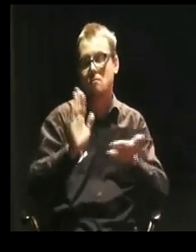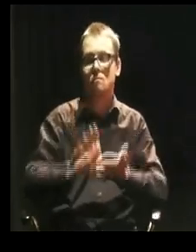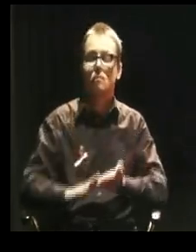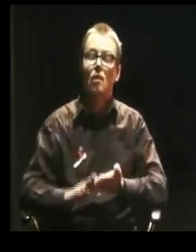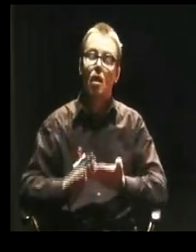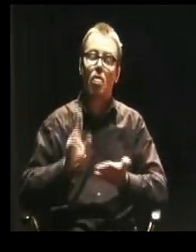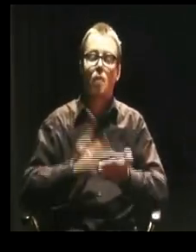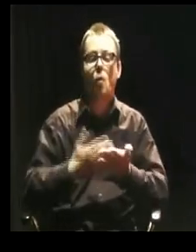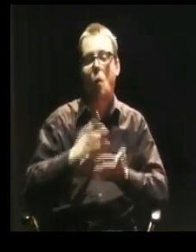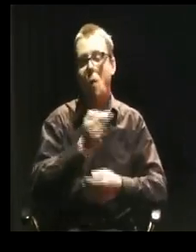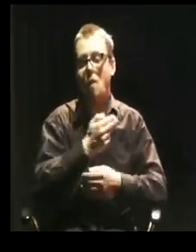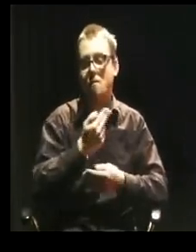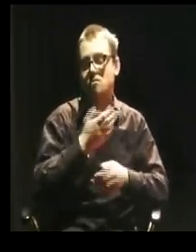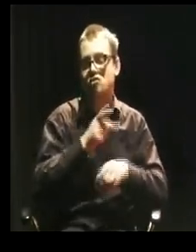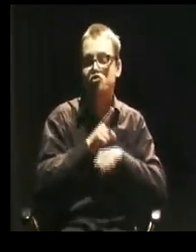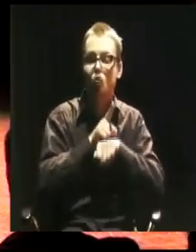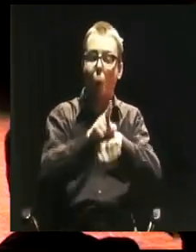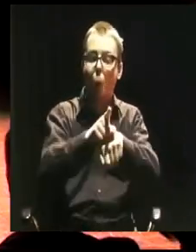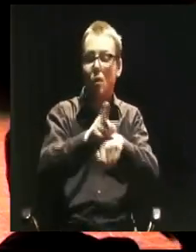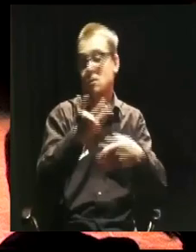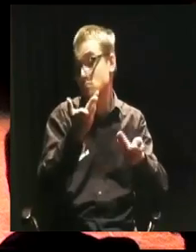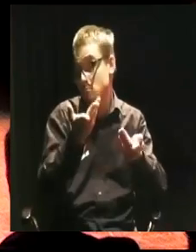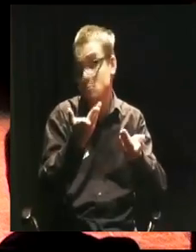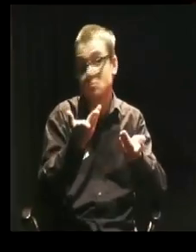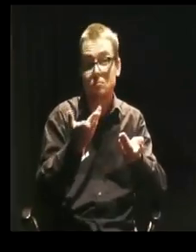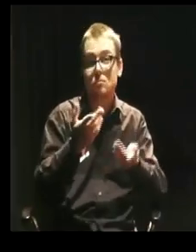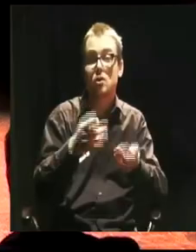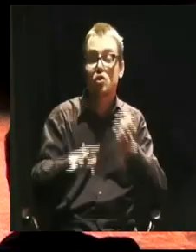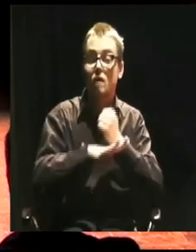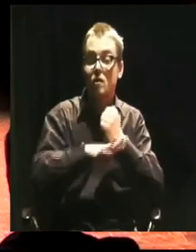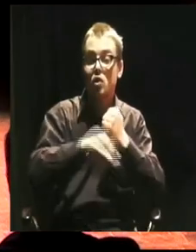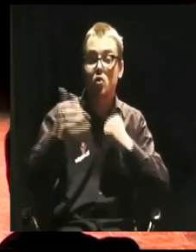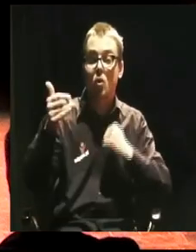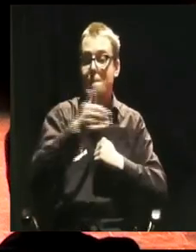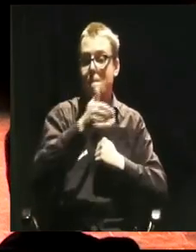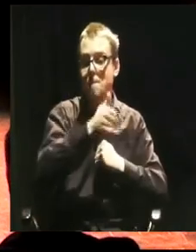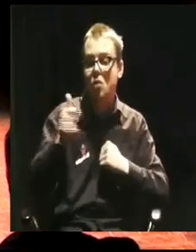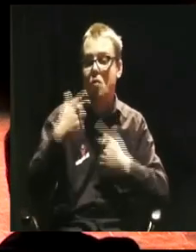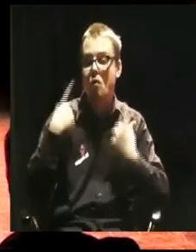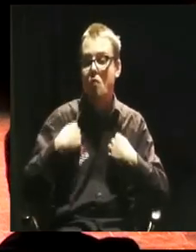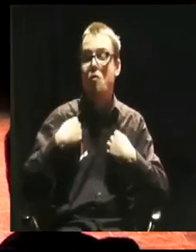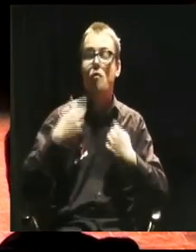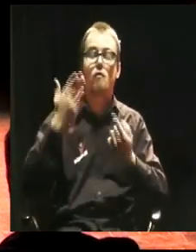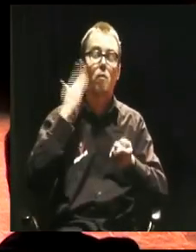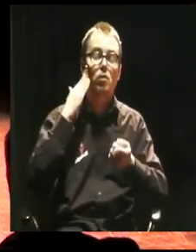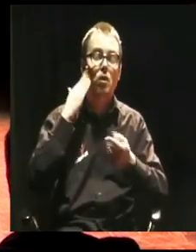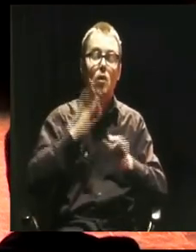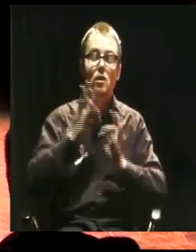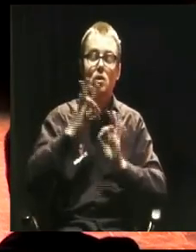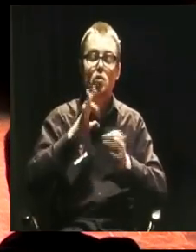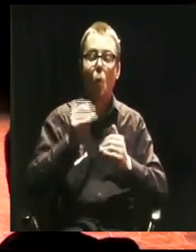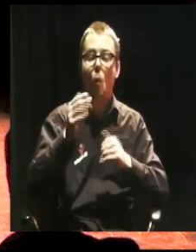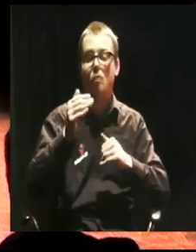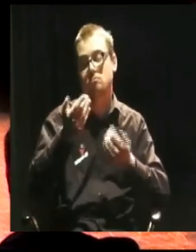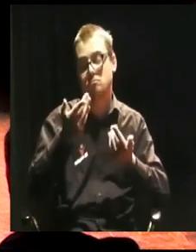z czołgami. To niby nic, ale jednak to jest wiedza wtłoczona 90 milionom osób, ale to nie jest jedyny sposób na